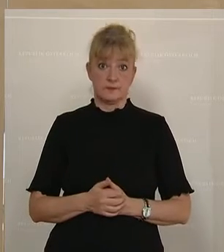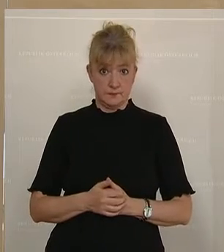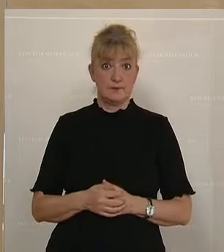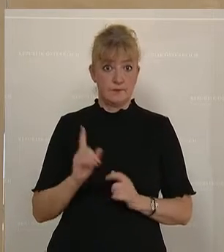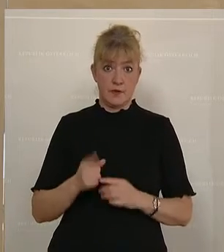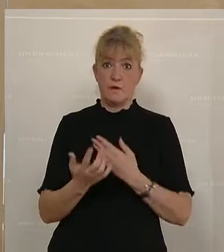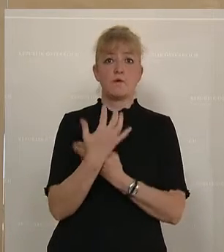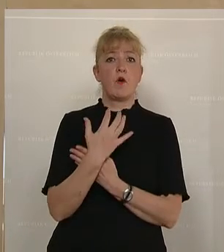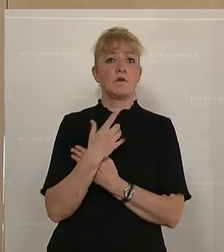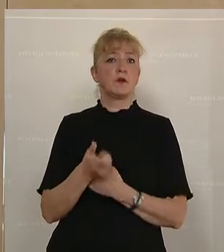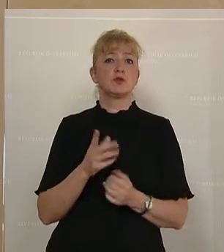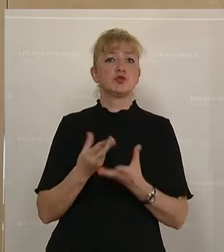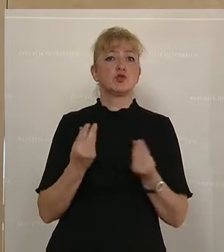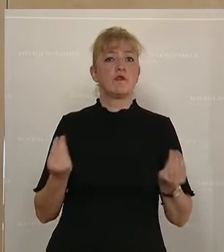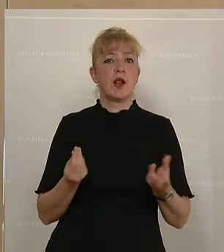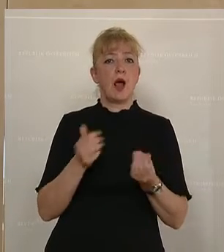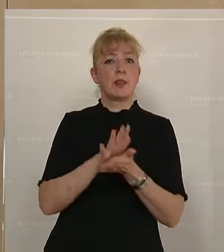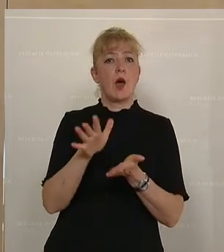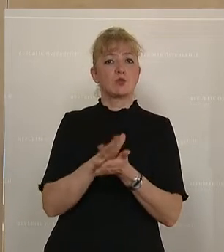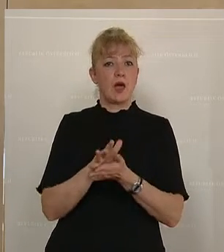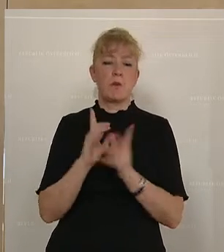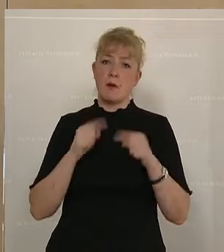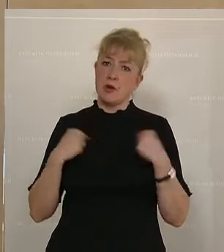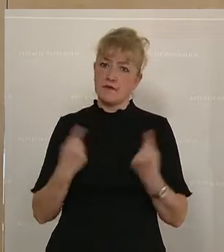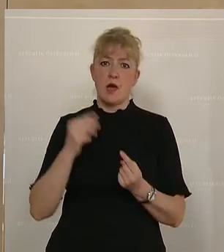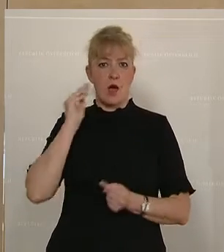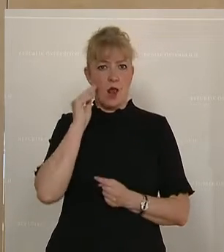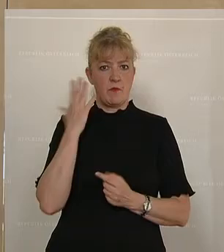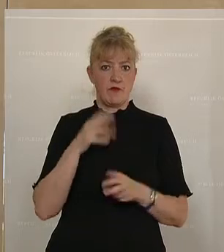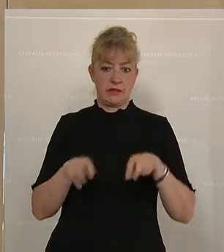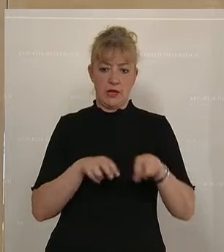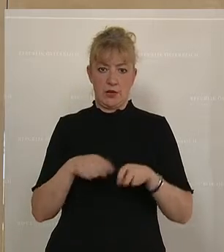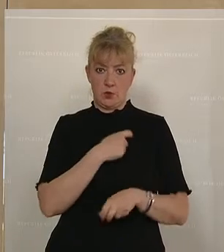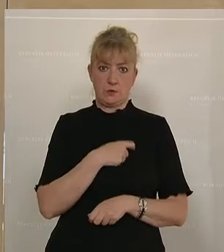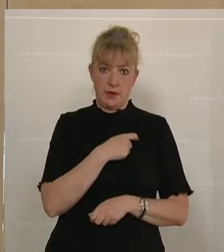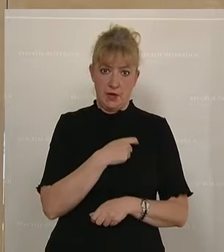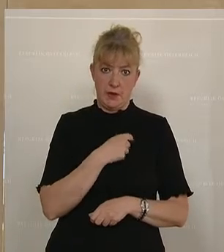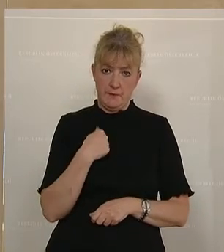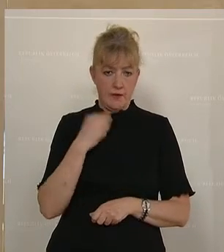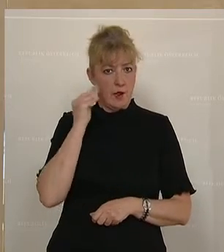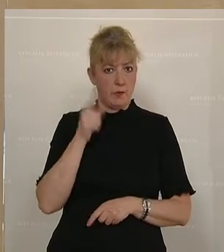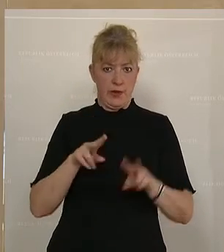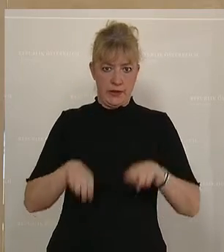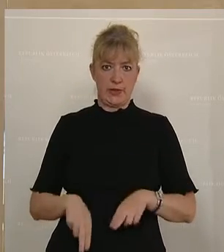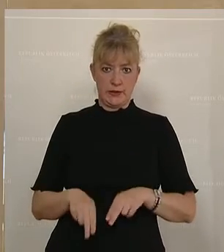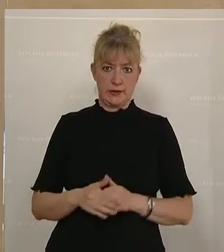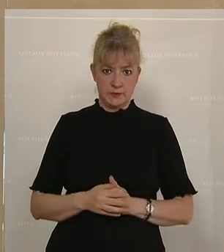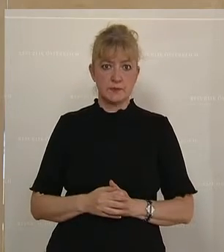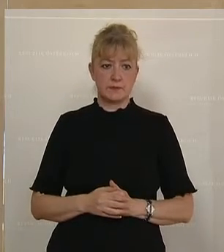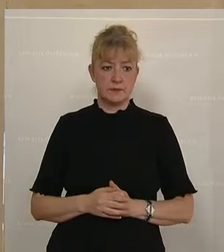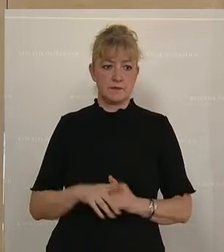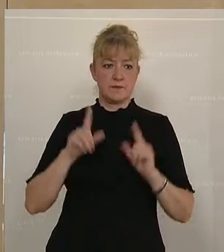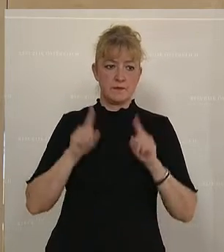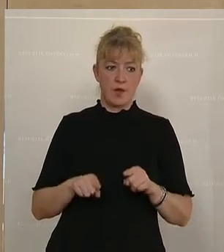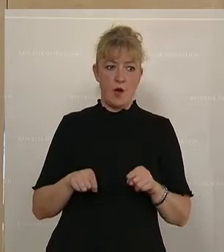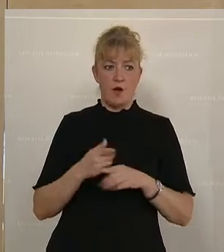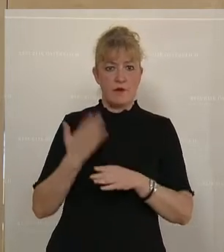uns vorgeworfen, dass wir zu viel Geld ausgeben. Wir glauben, dass von den Regierungsparteien, wir glauben, dass das richtig ist. Wir haben auch in